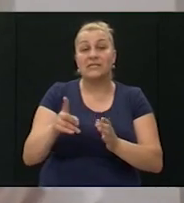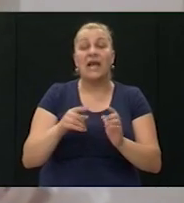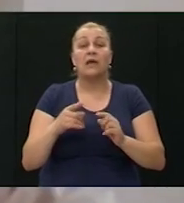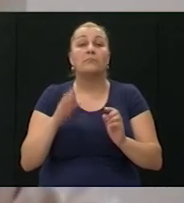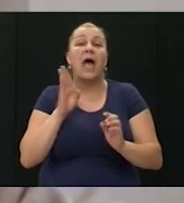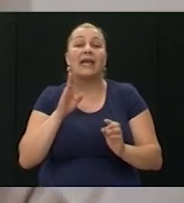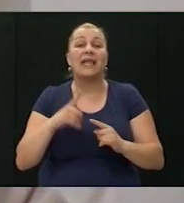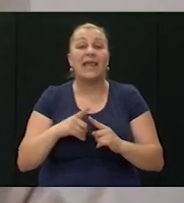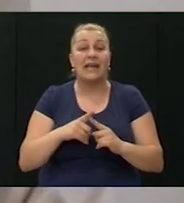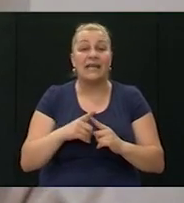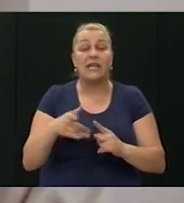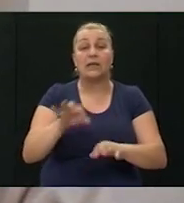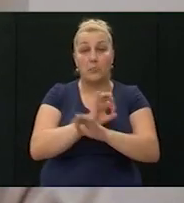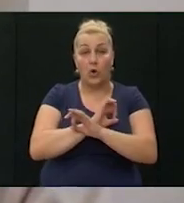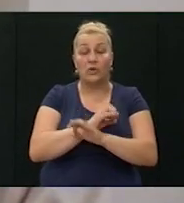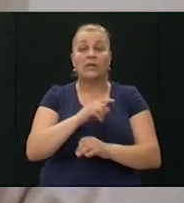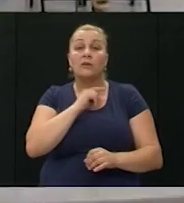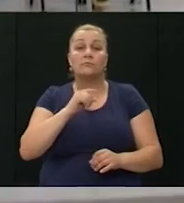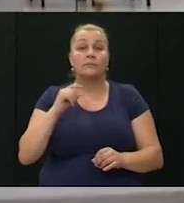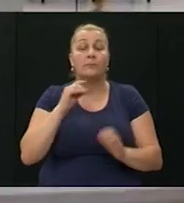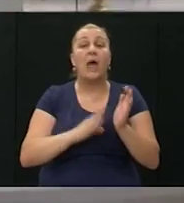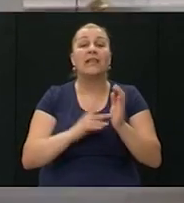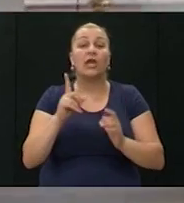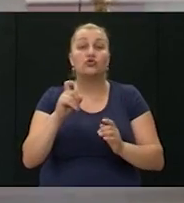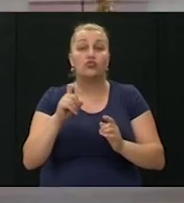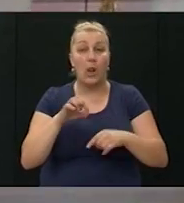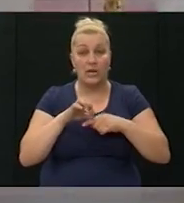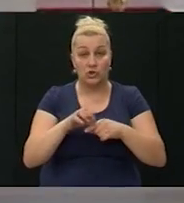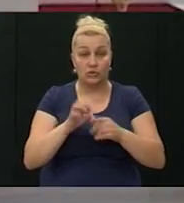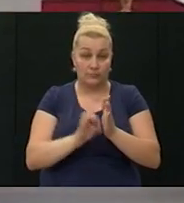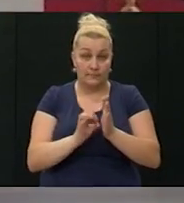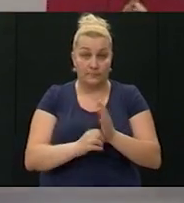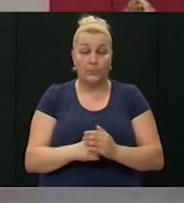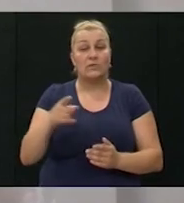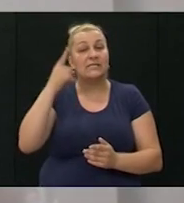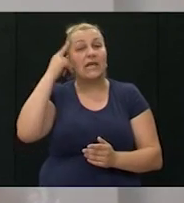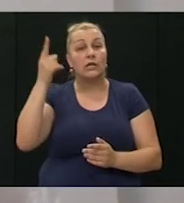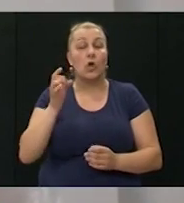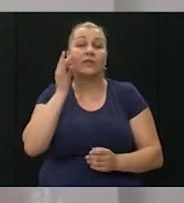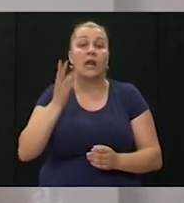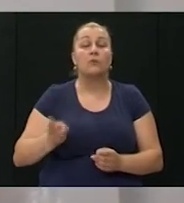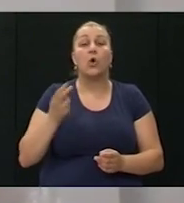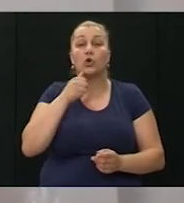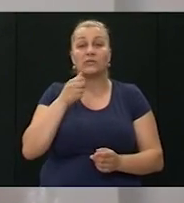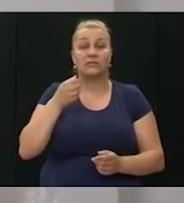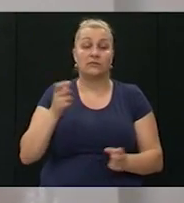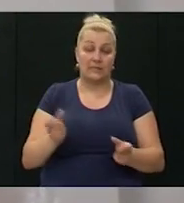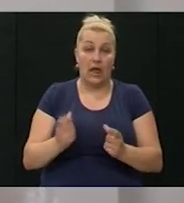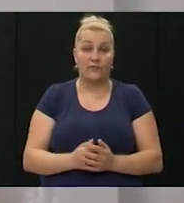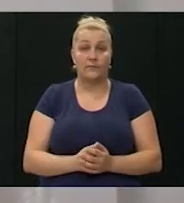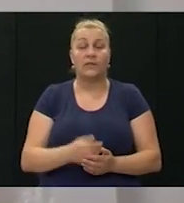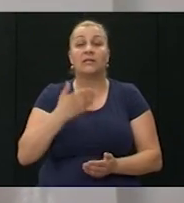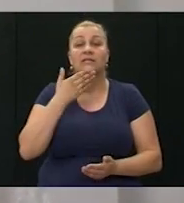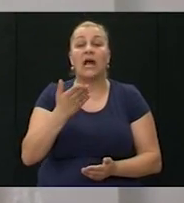u Resniku za pogimnule vitezovi služio don Mate Čulić, koji se sjetio tih dana ponosa i slave. Zahvali smo Bogu za